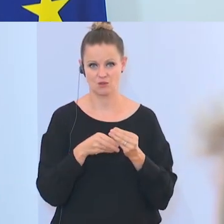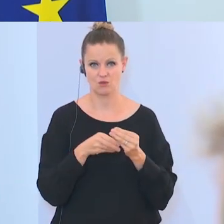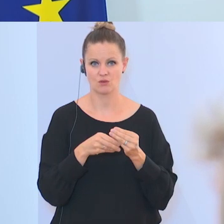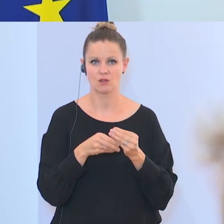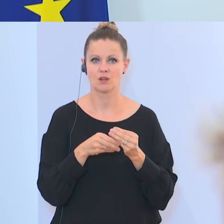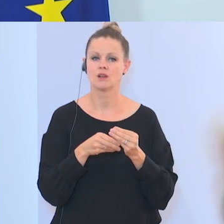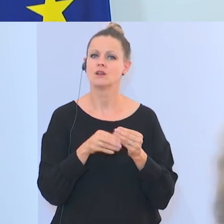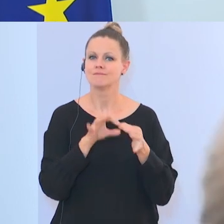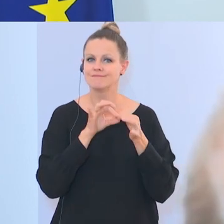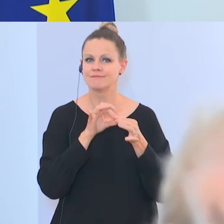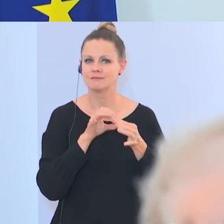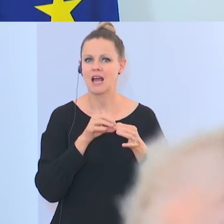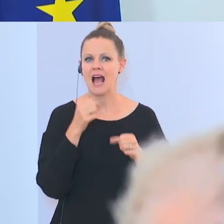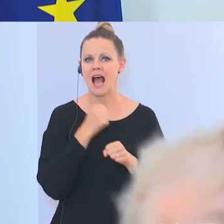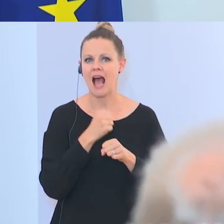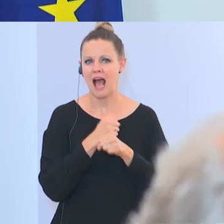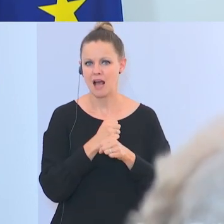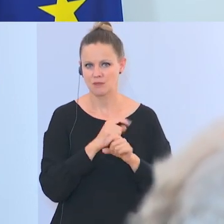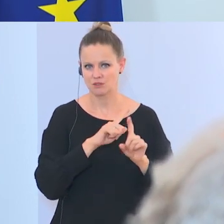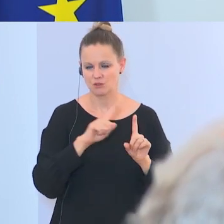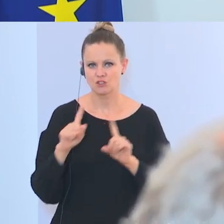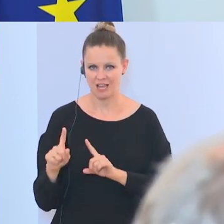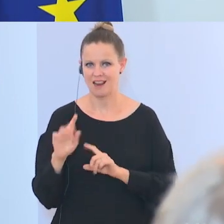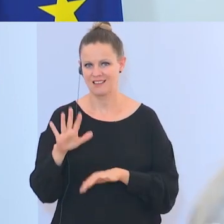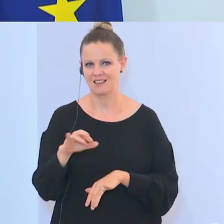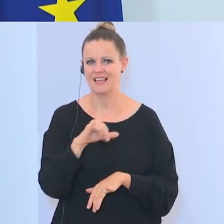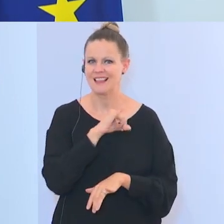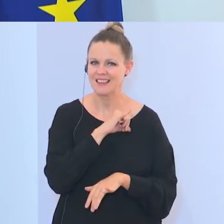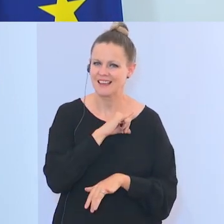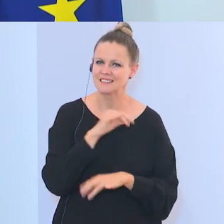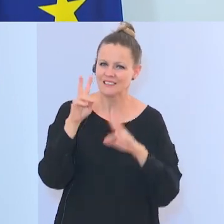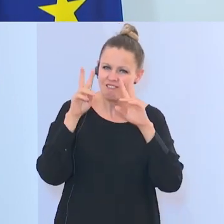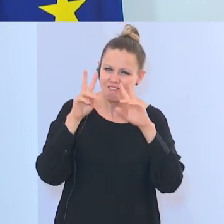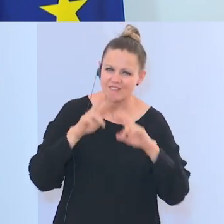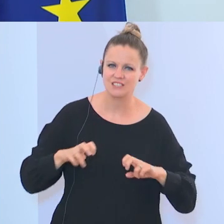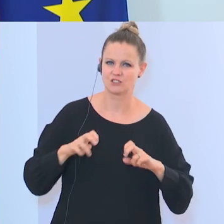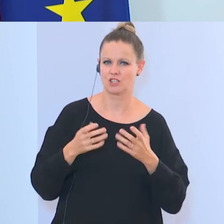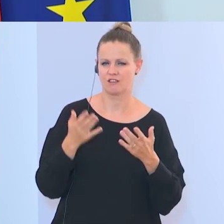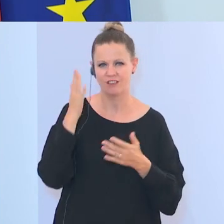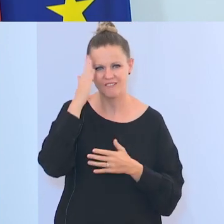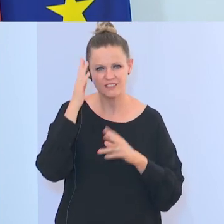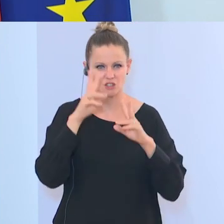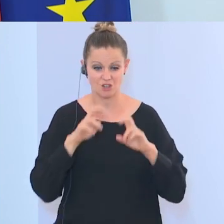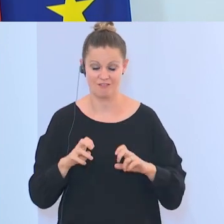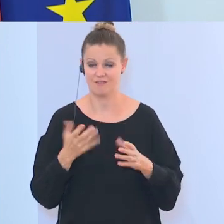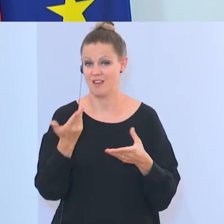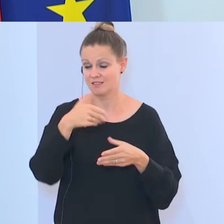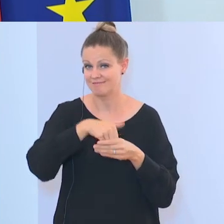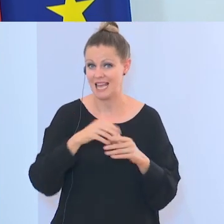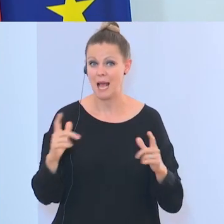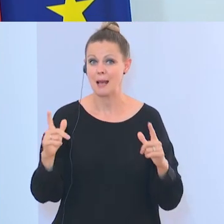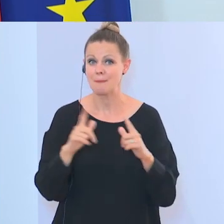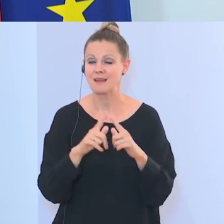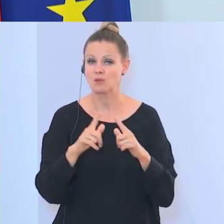auch was die Arbeitsstelle oder die Wissenschaft, was das Interesse der Wissenschaft ist, sind die Methoden, mit denen diese